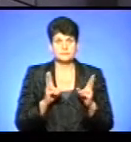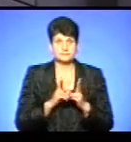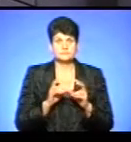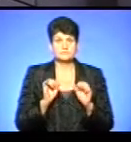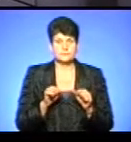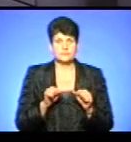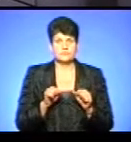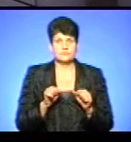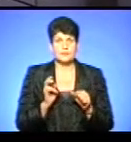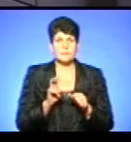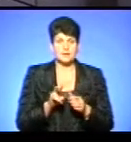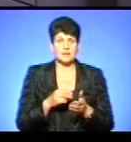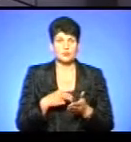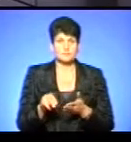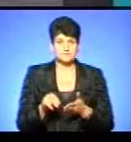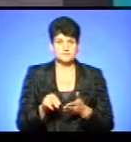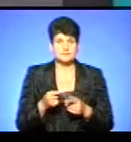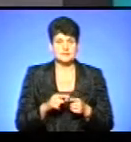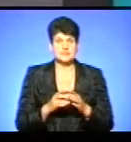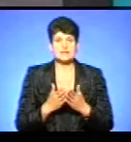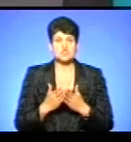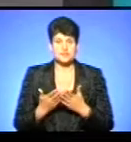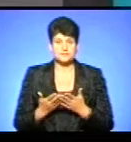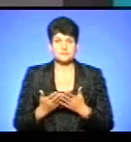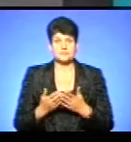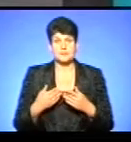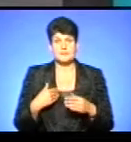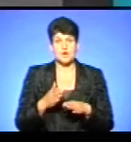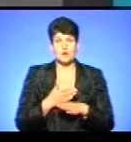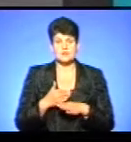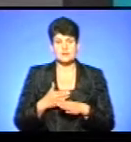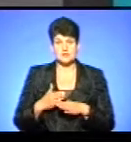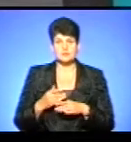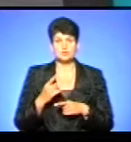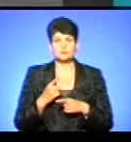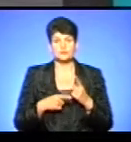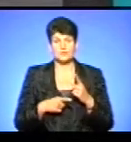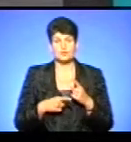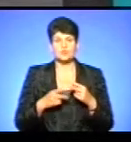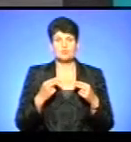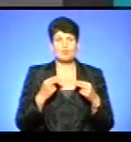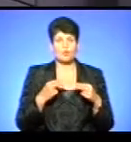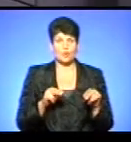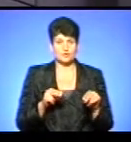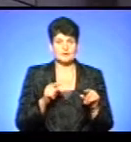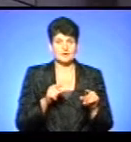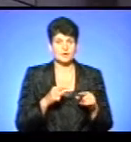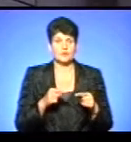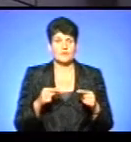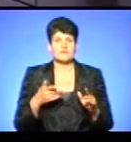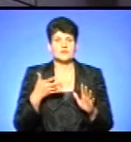підійти і придбати ці книжки. от ми там розділили, що половину з продажу тих товарів ми